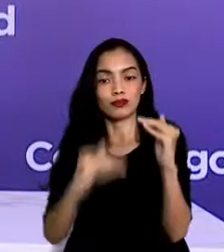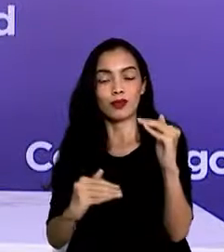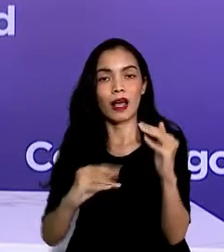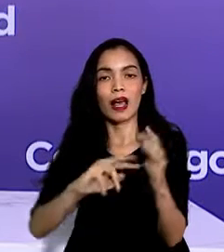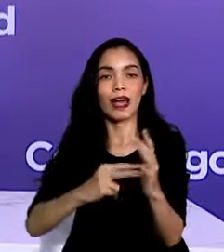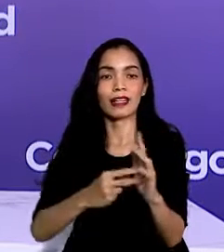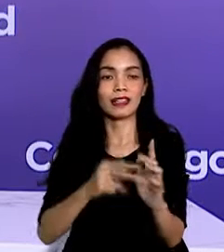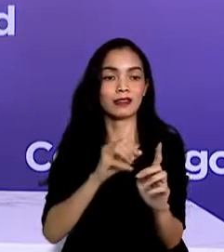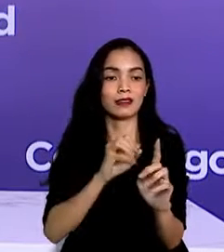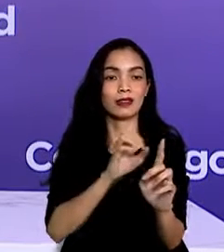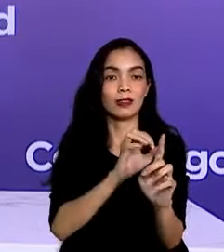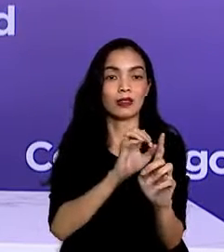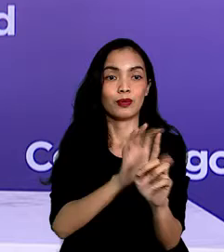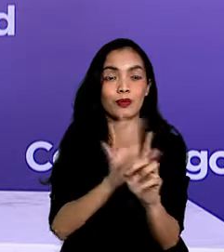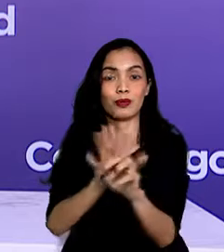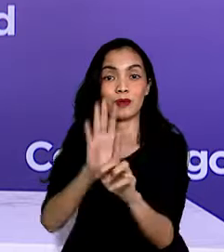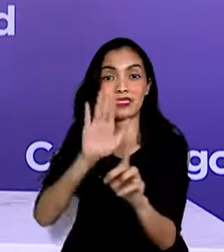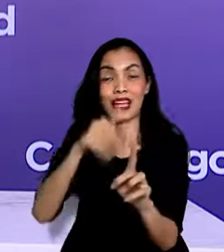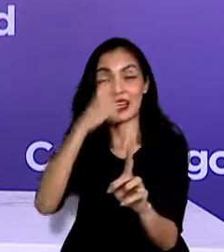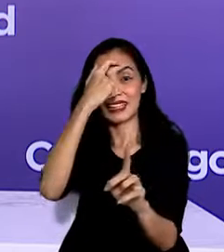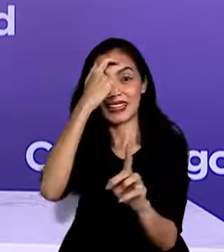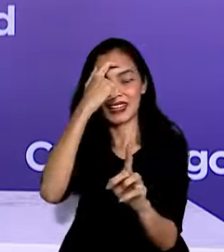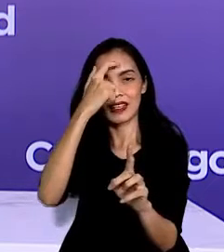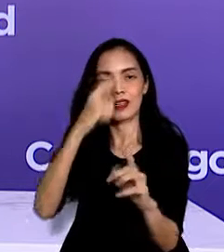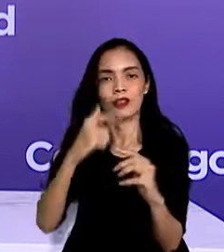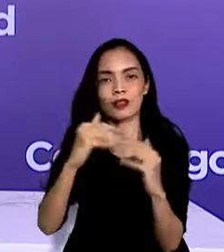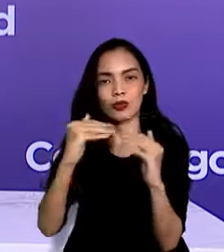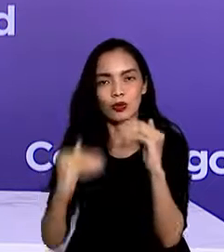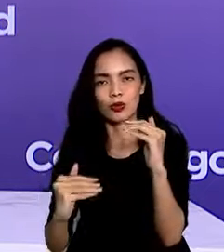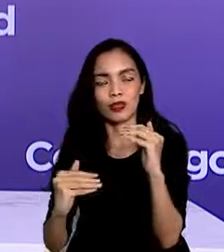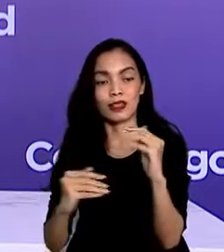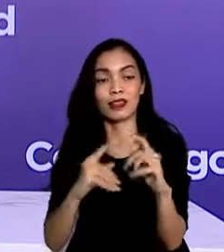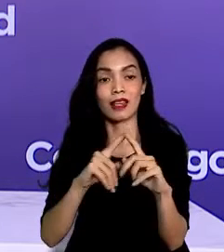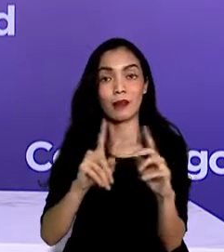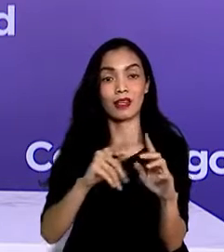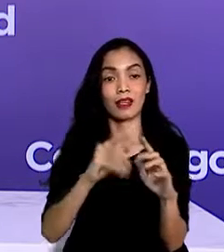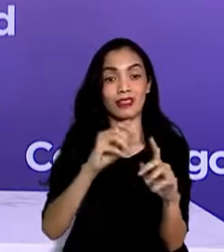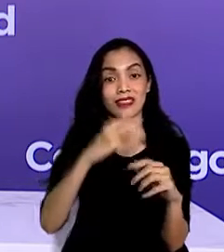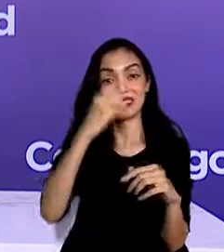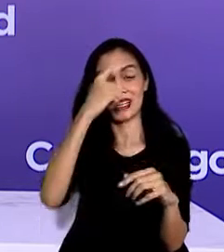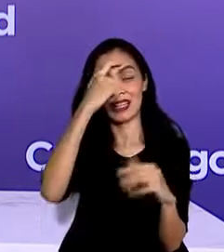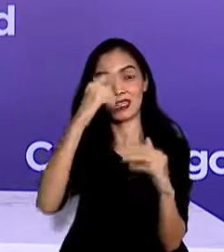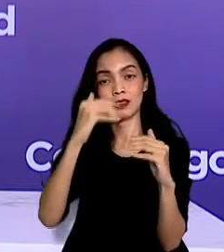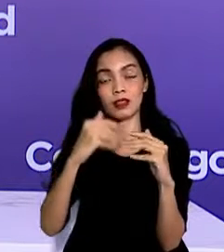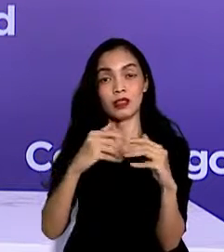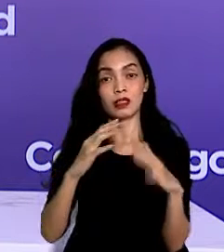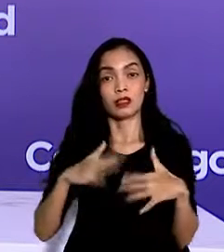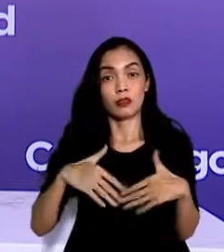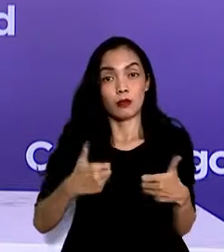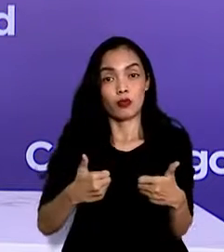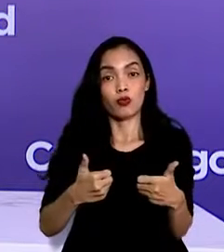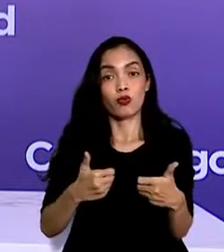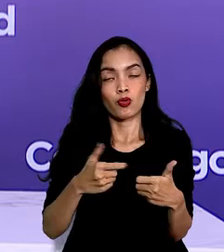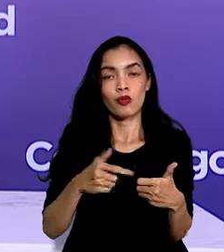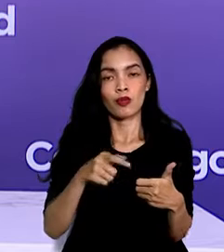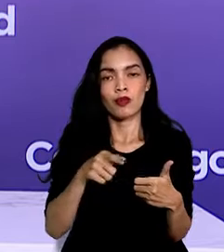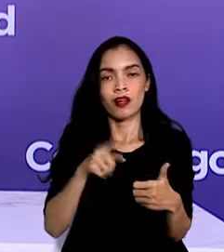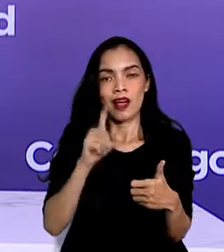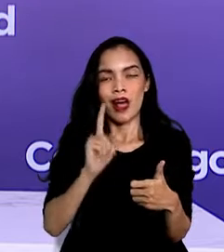bukan itu yang ingin kita capai. Penurunan kasus aktif harus diupayakan tercapai karena kesembuhan yang tinggi.